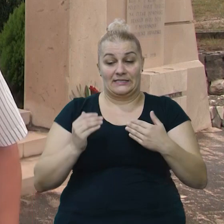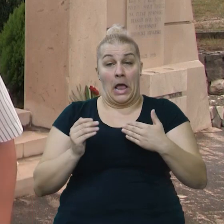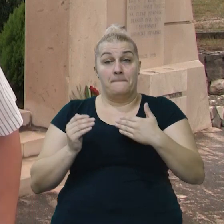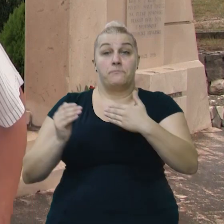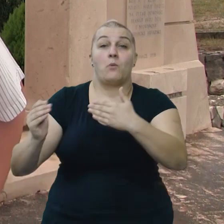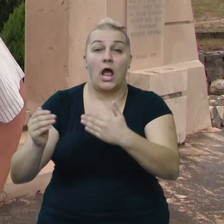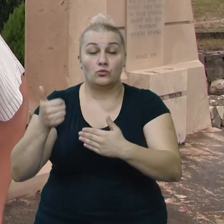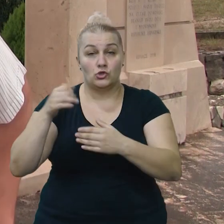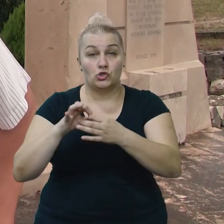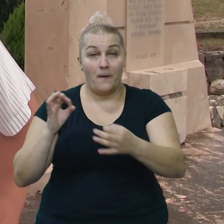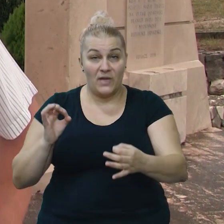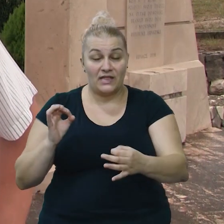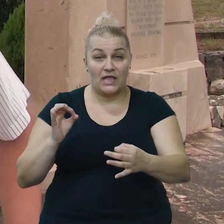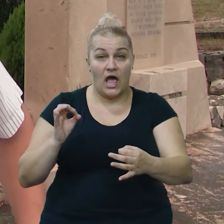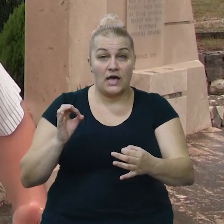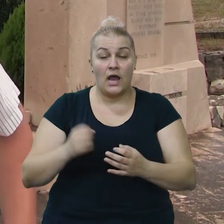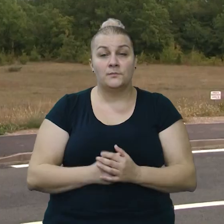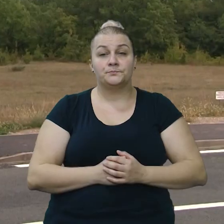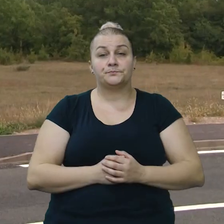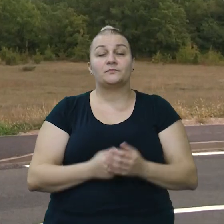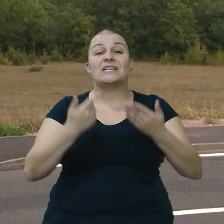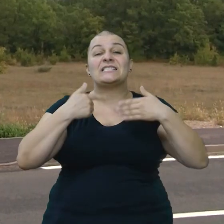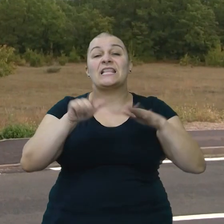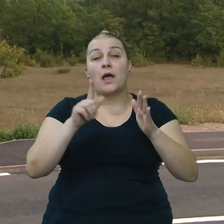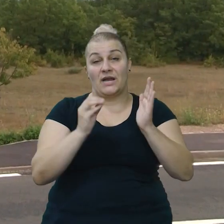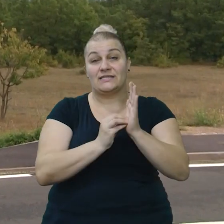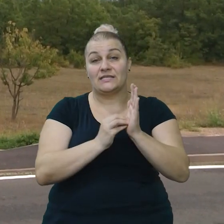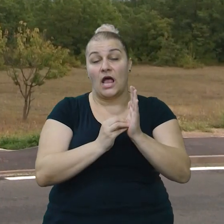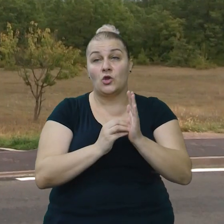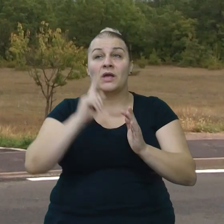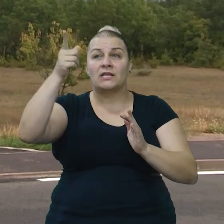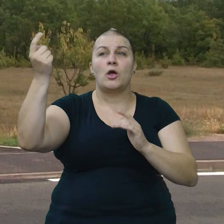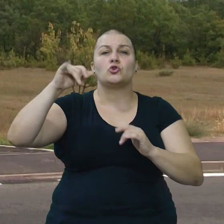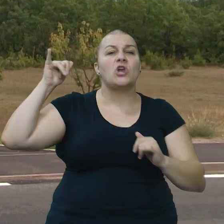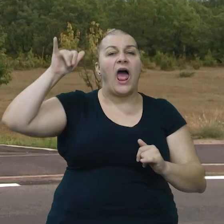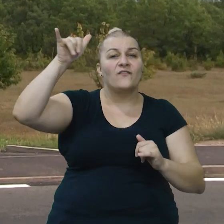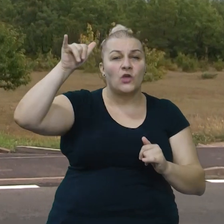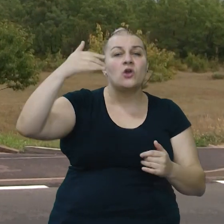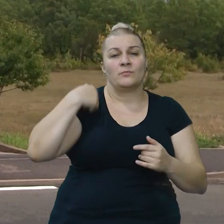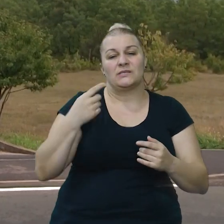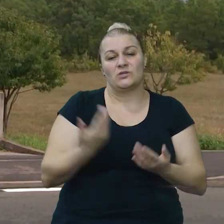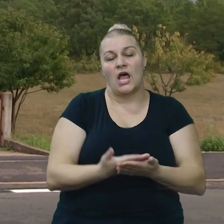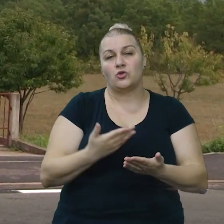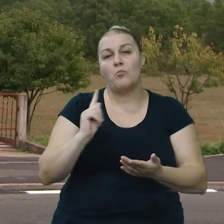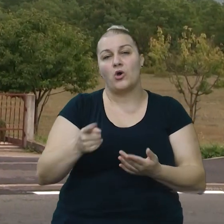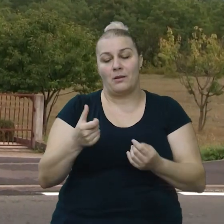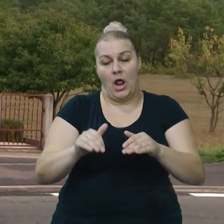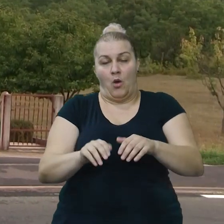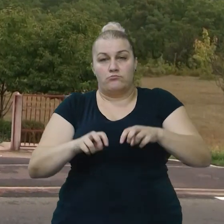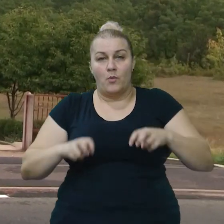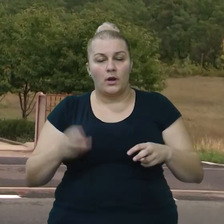100 metara. Tek 17. kada upomoć došla njima avijacija mi smo se povukli. Borba je bila